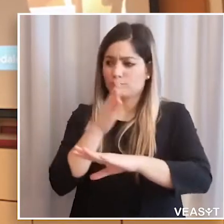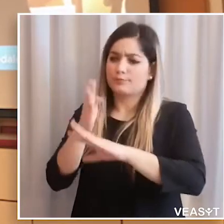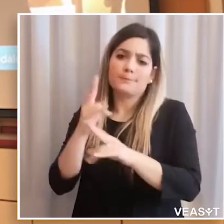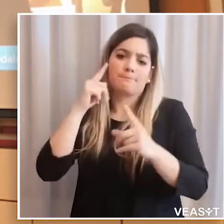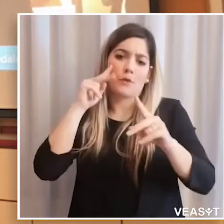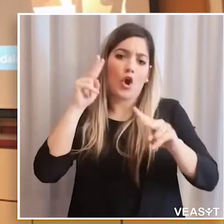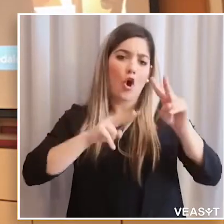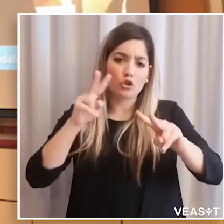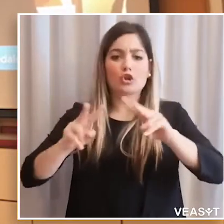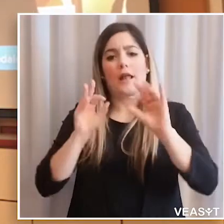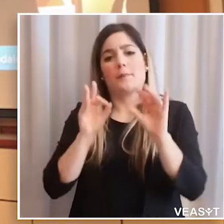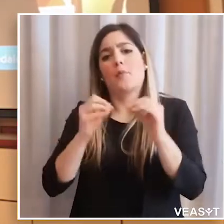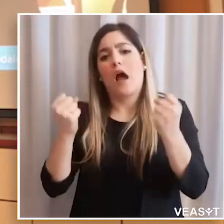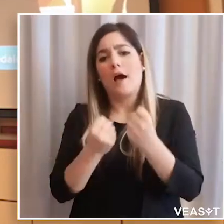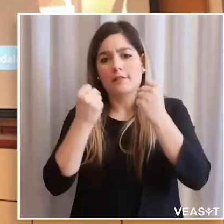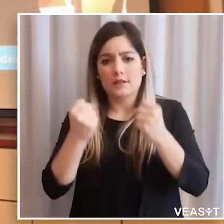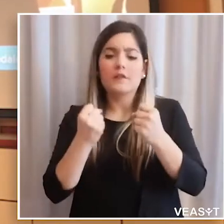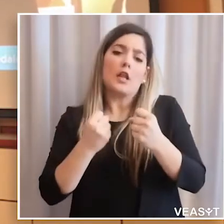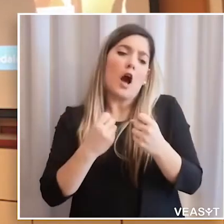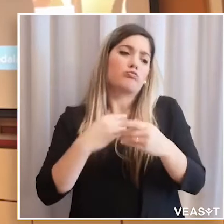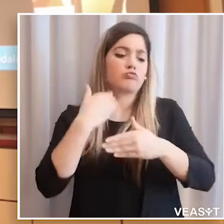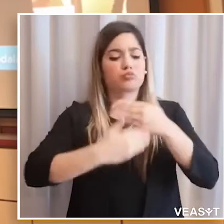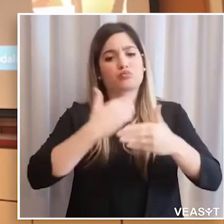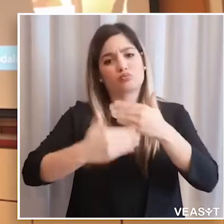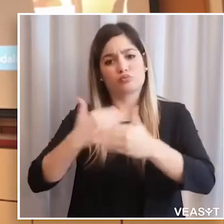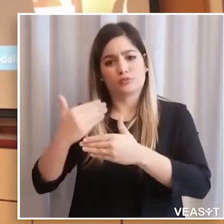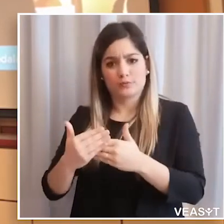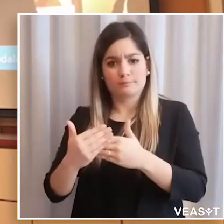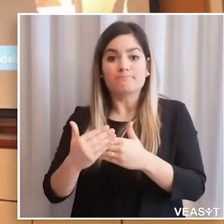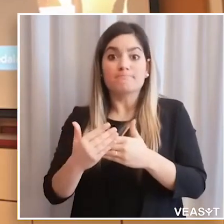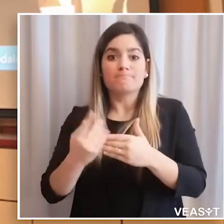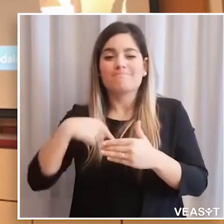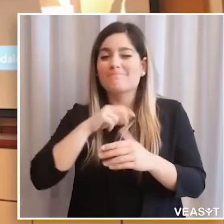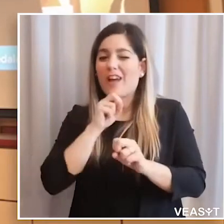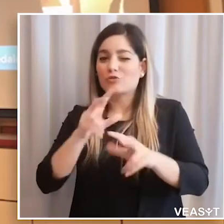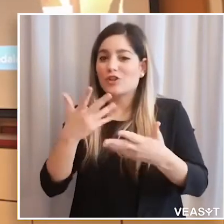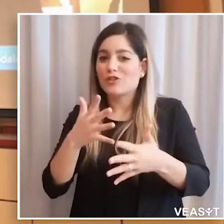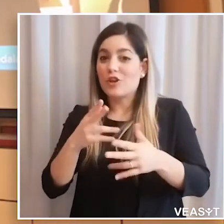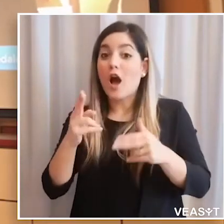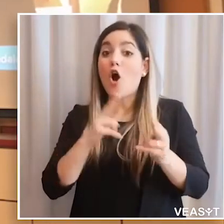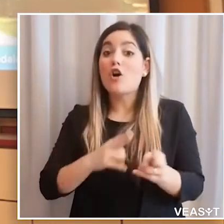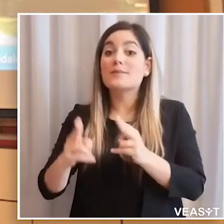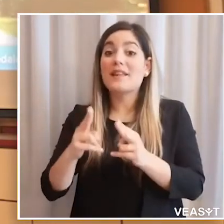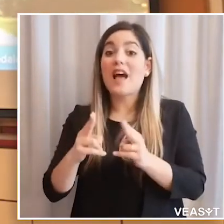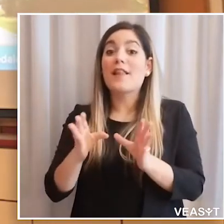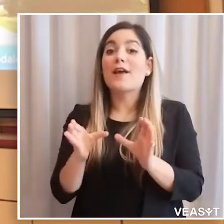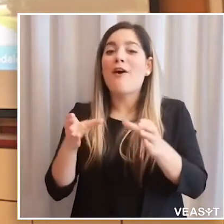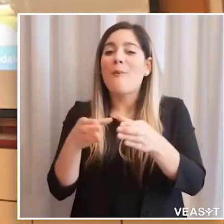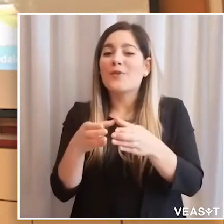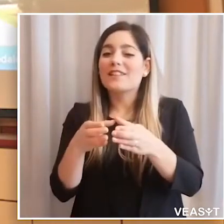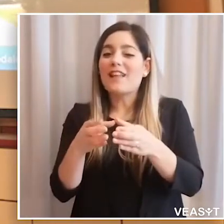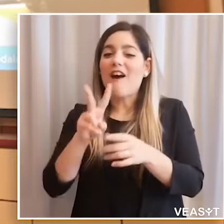gli altri ospedali a controllare le attività che si stavano praticamente svolgendo